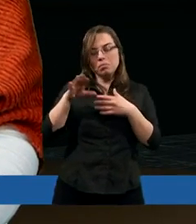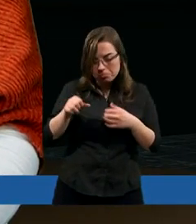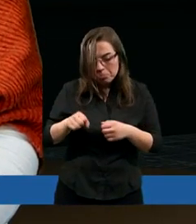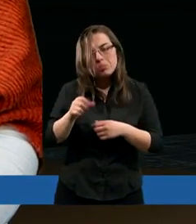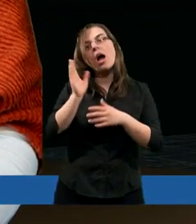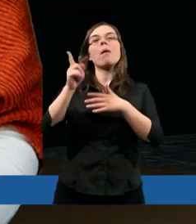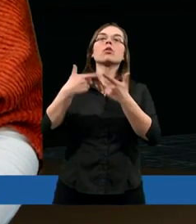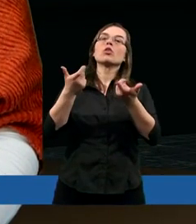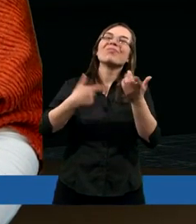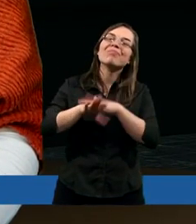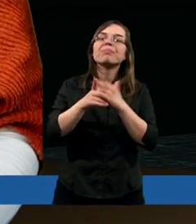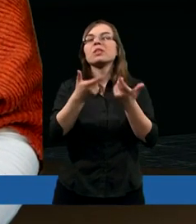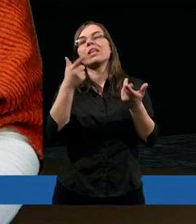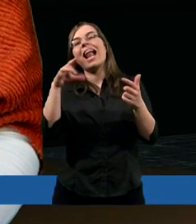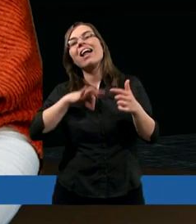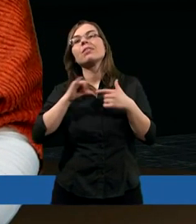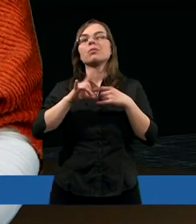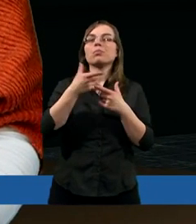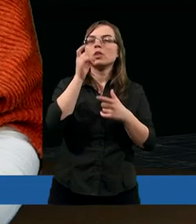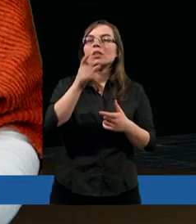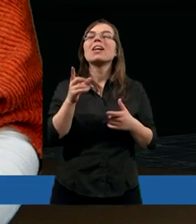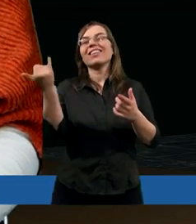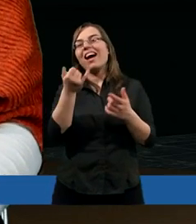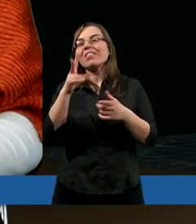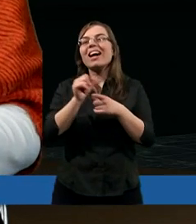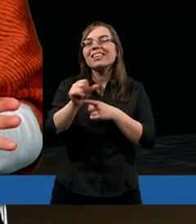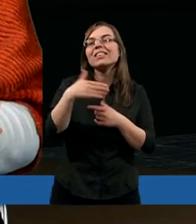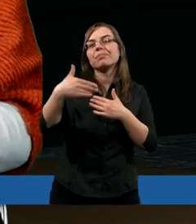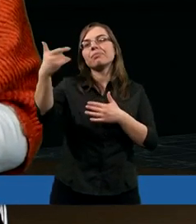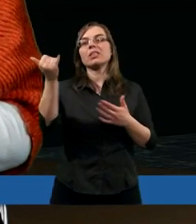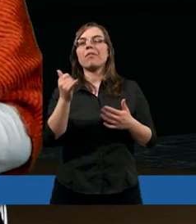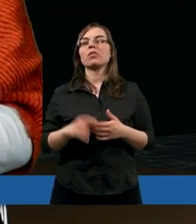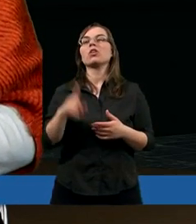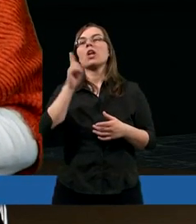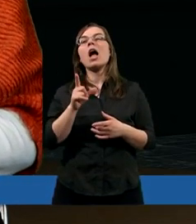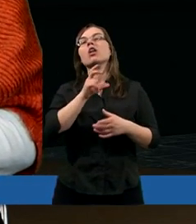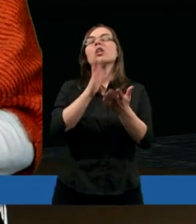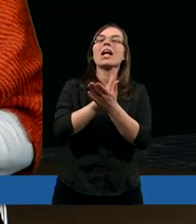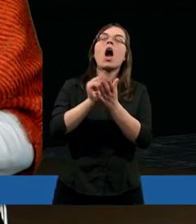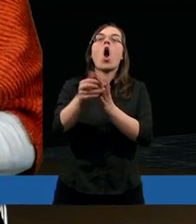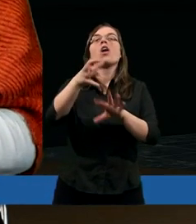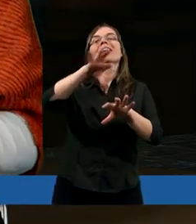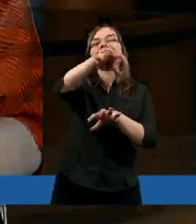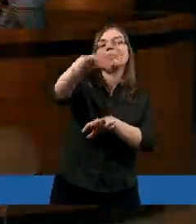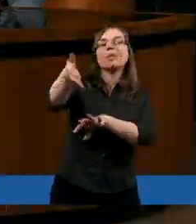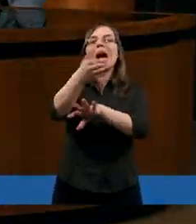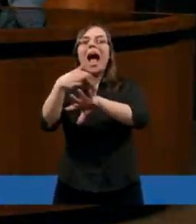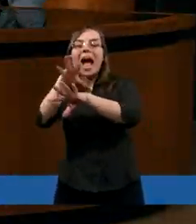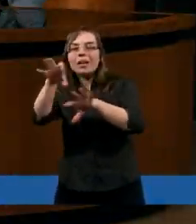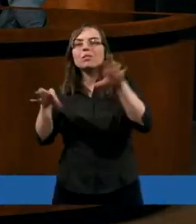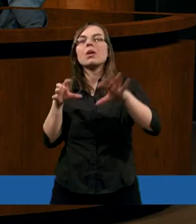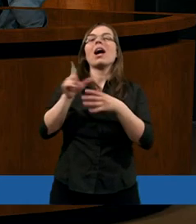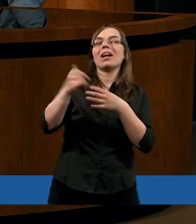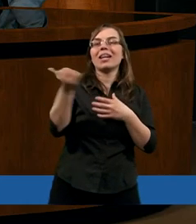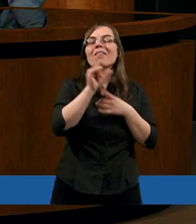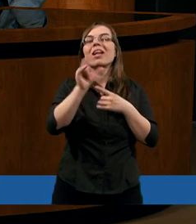a teraz jak jest w odniesieniu do duchownych? No też tak jest, Jeszcze zależy, na przykład w Polsce to zależy od regionu kraju, ale generalnie